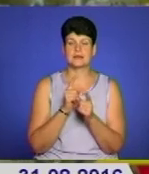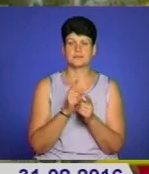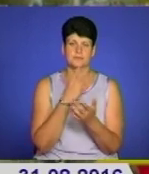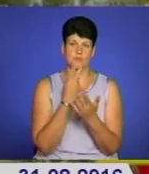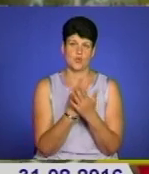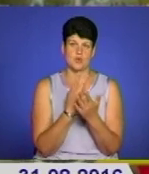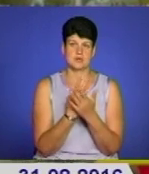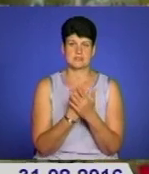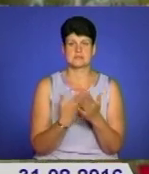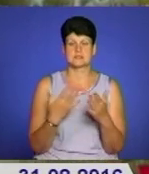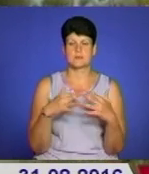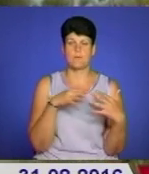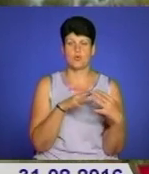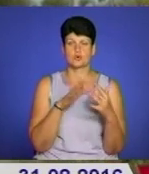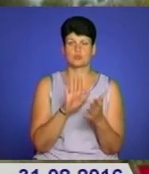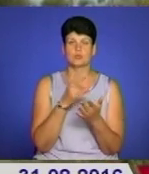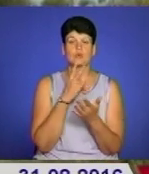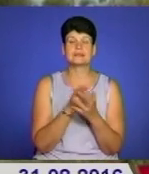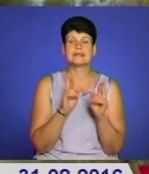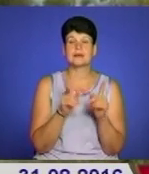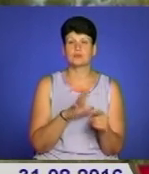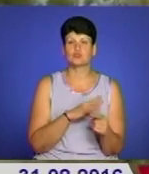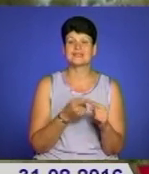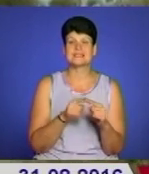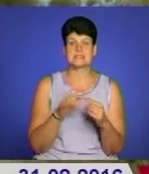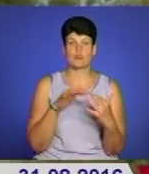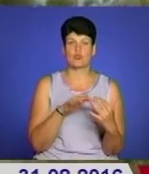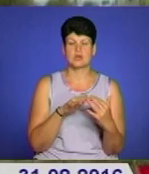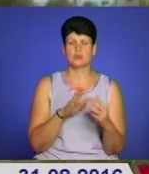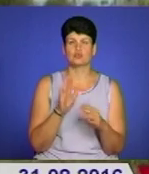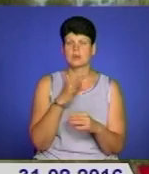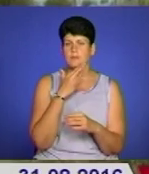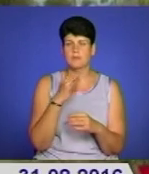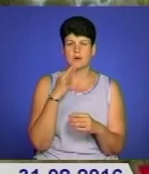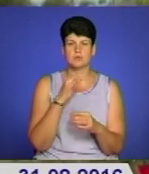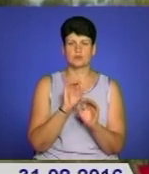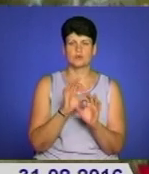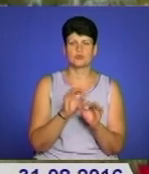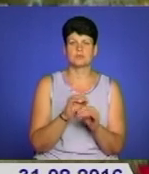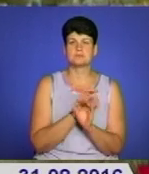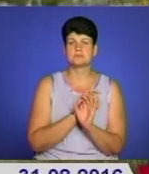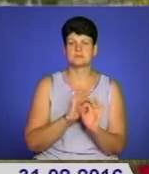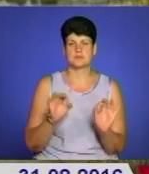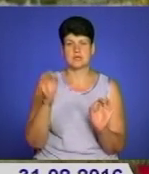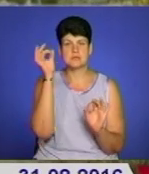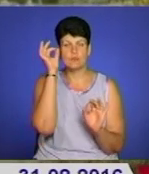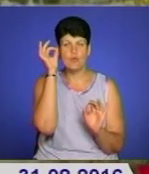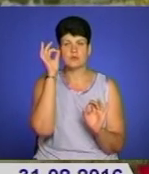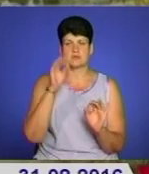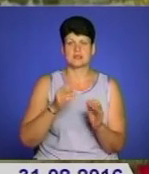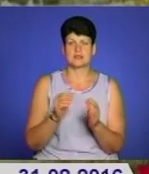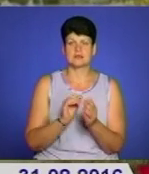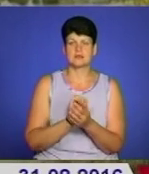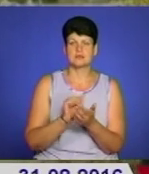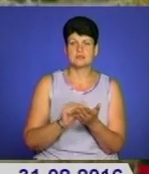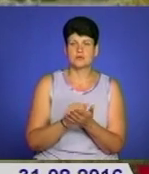яка буде відображати, як саме проходили ці бої. Дуже буде багато оприлюднено чудових спогадів. Випустили дуже багато книг